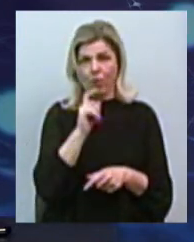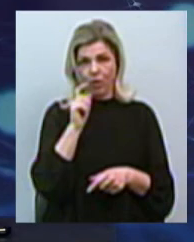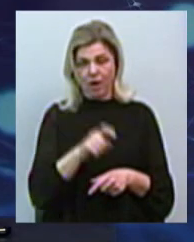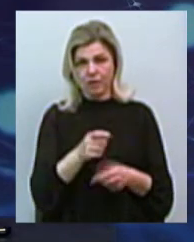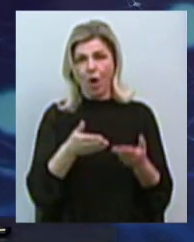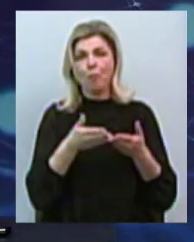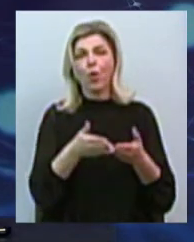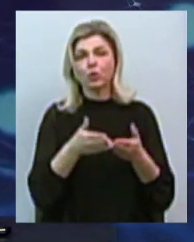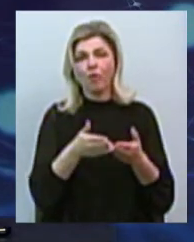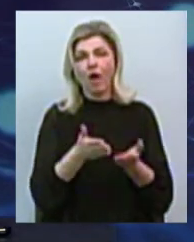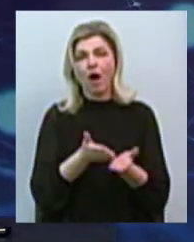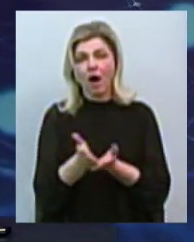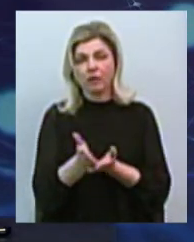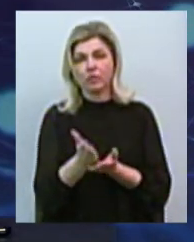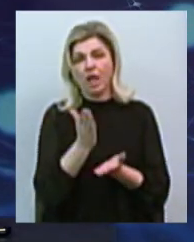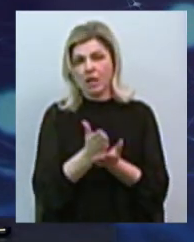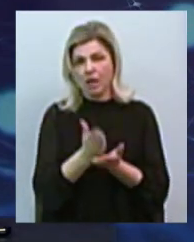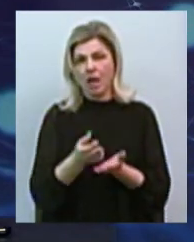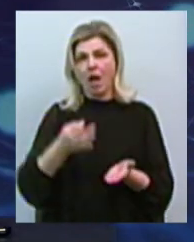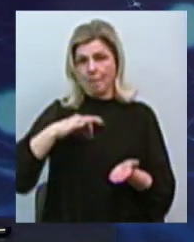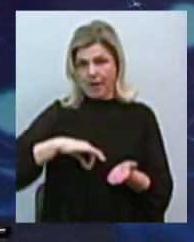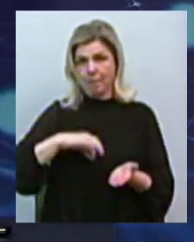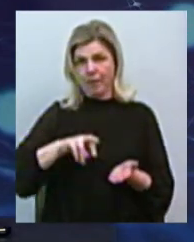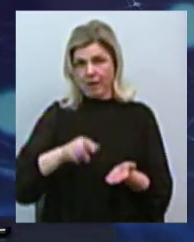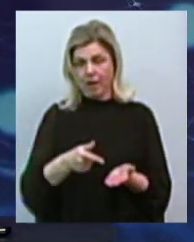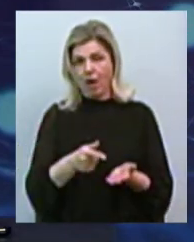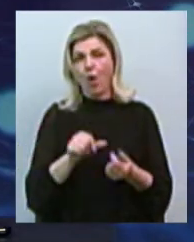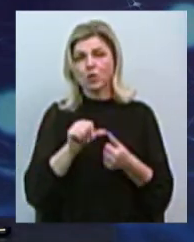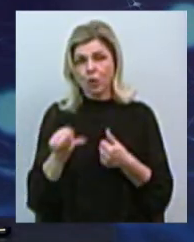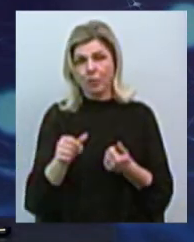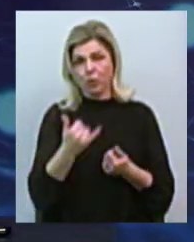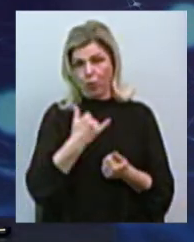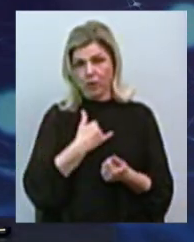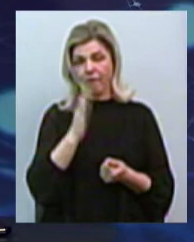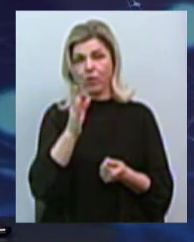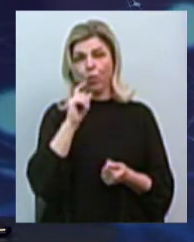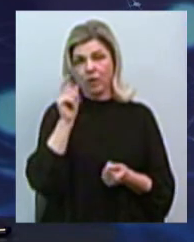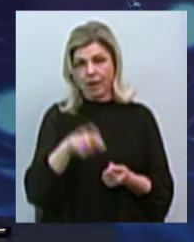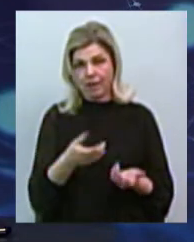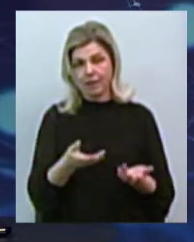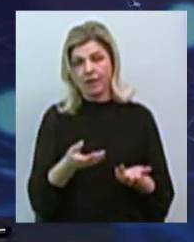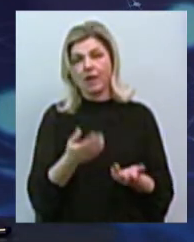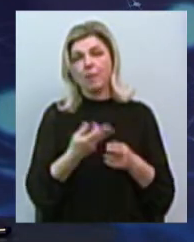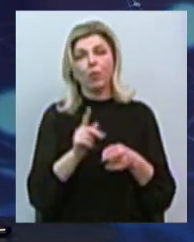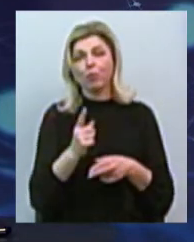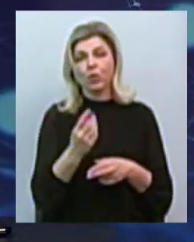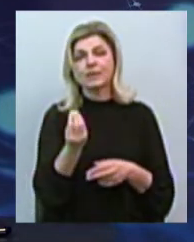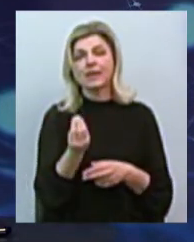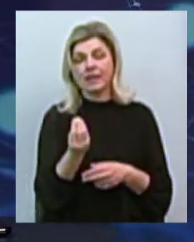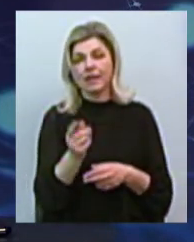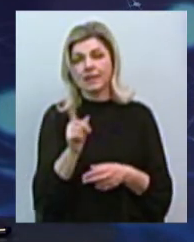портова галузь, яка є надприбуткова, я вважаю, особливо у нас в Україні, тому що ціни за